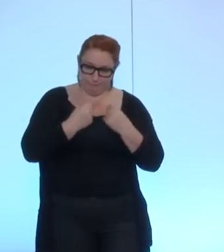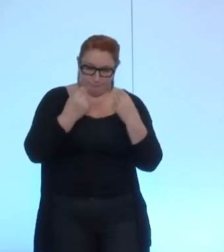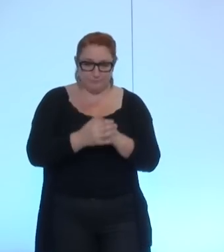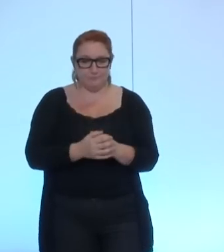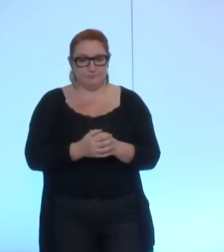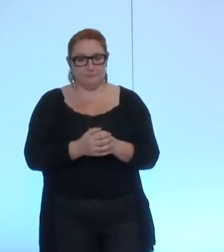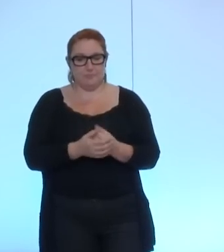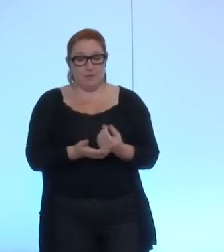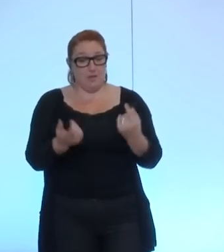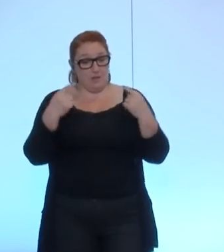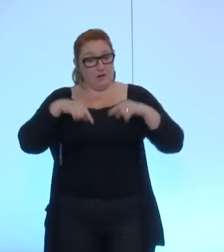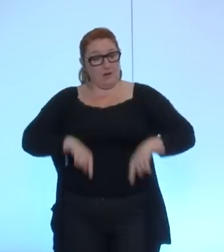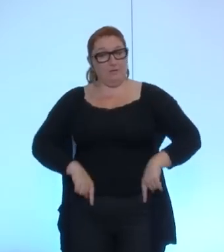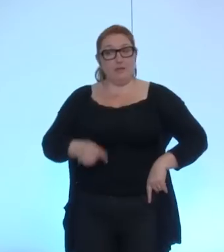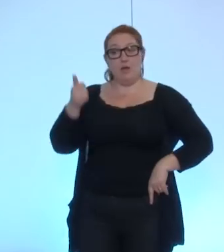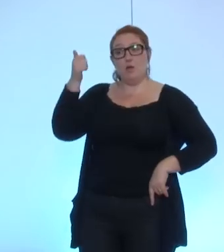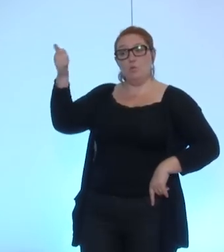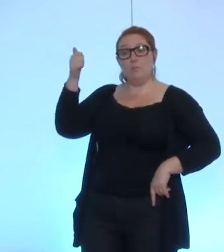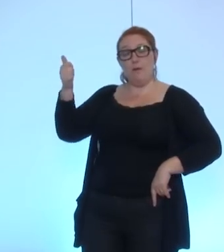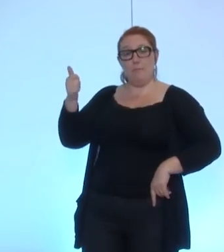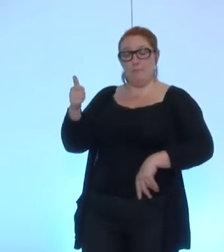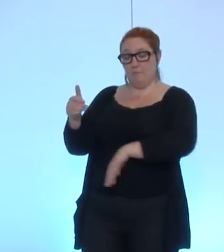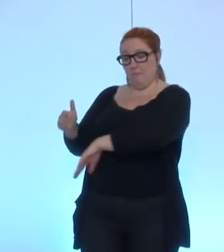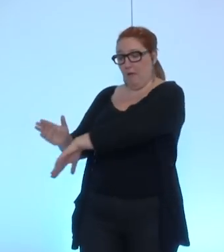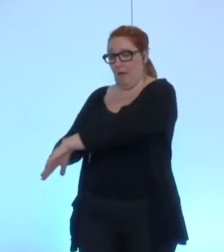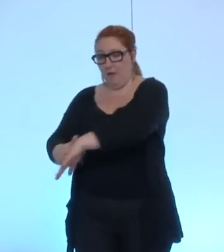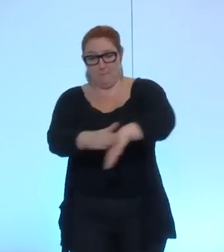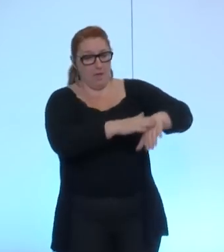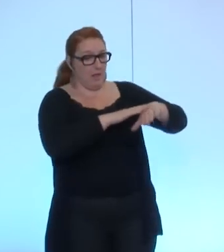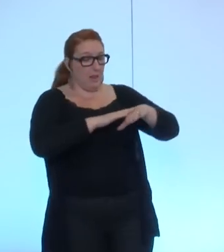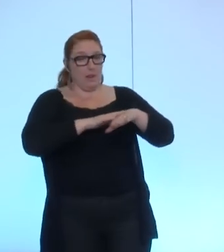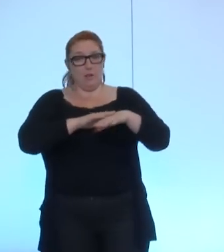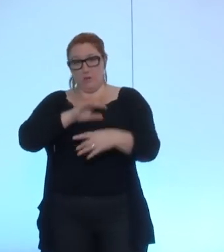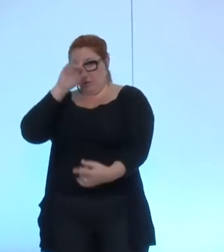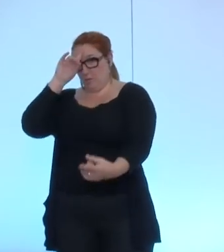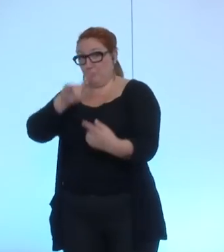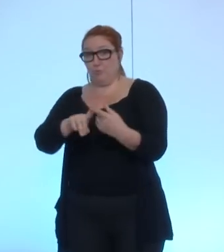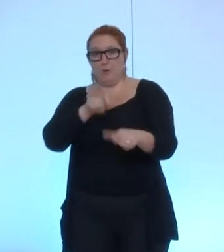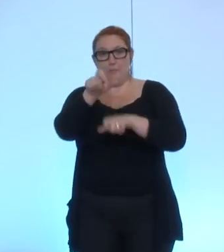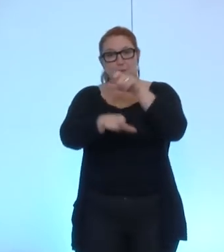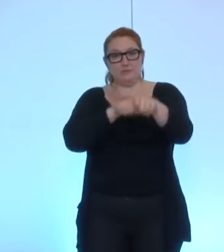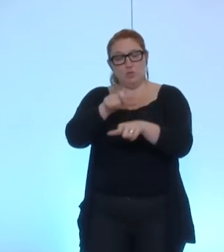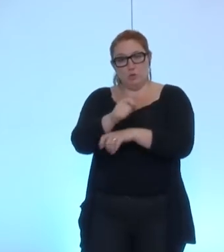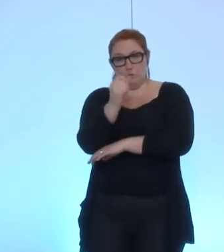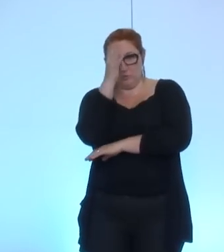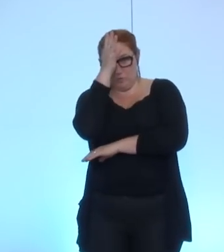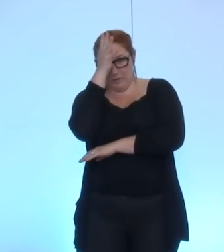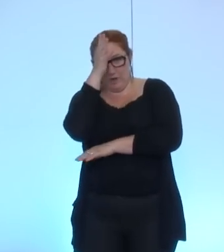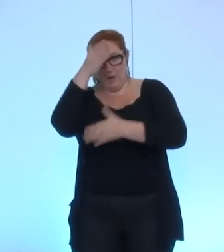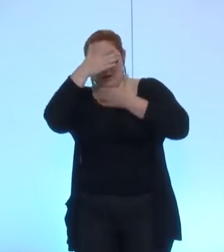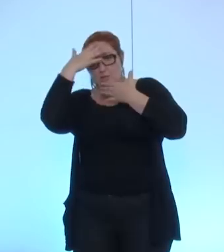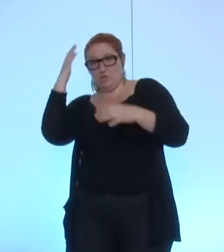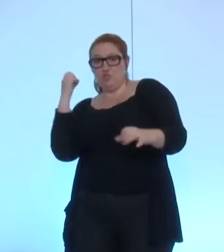l'état n'a lancé aucun appel et n'a pas ouvert de fonds d'action extérieurs dédiés aux populations victimes en Irak des djihadistes de l'état